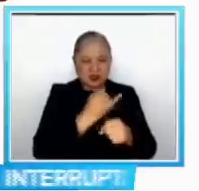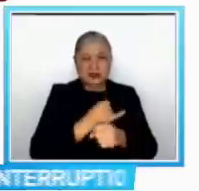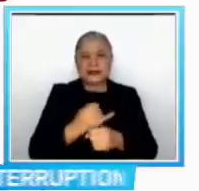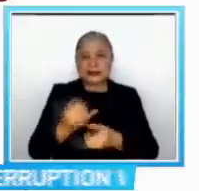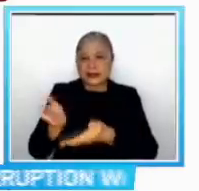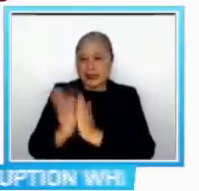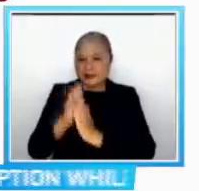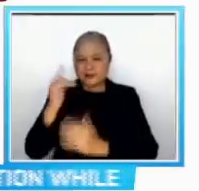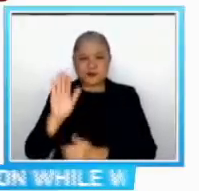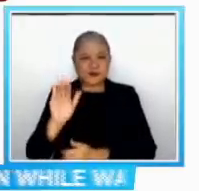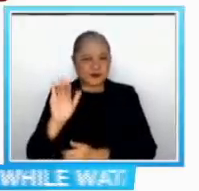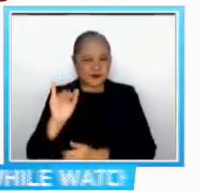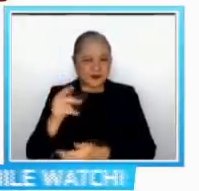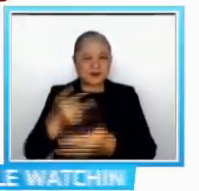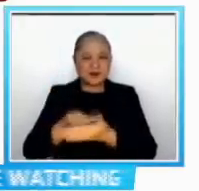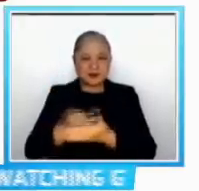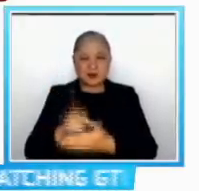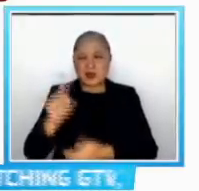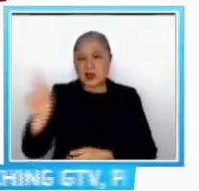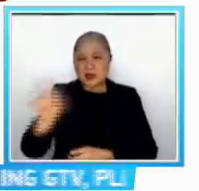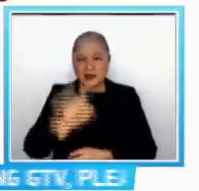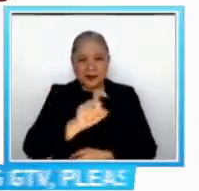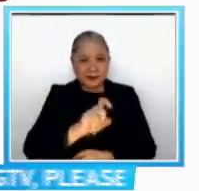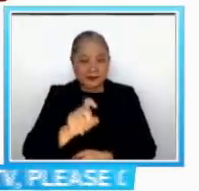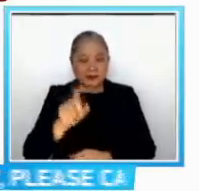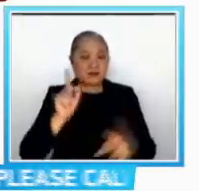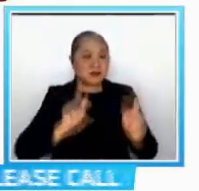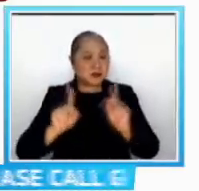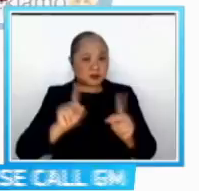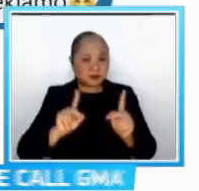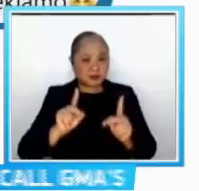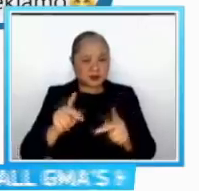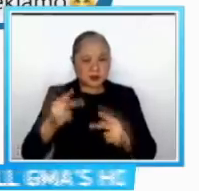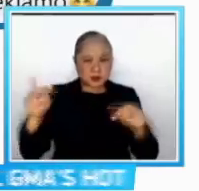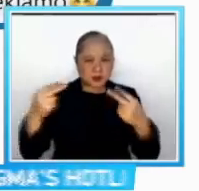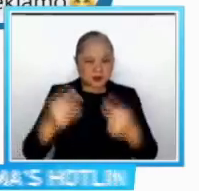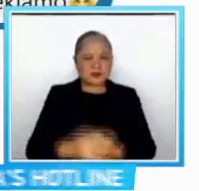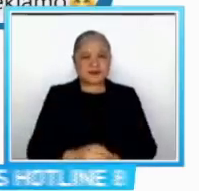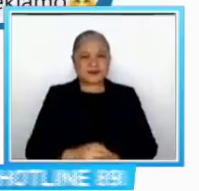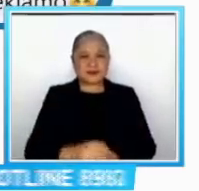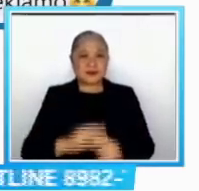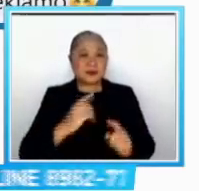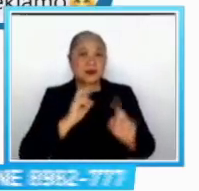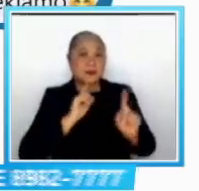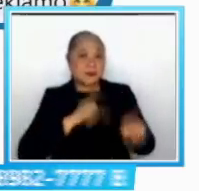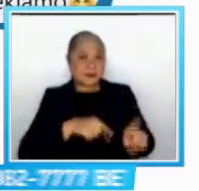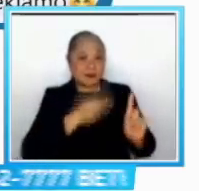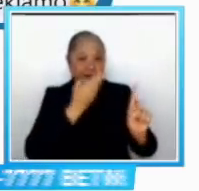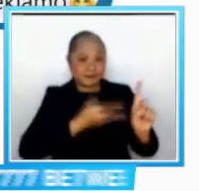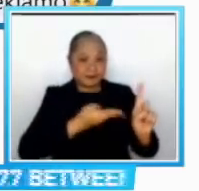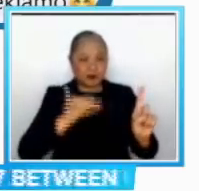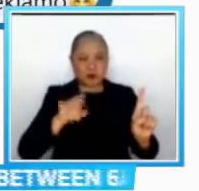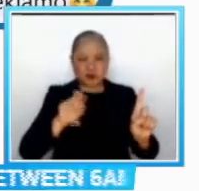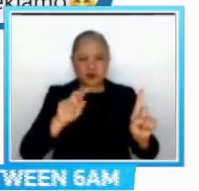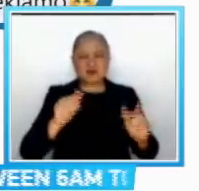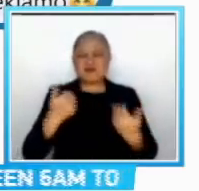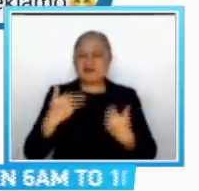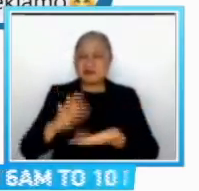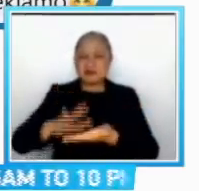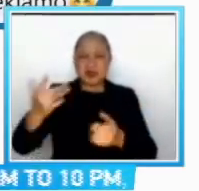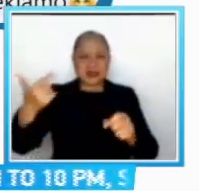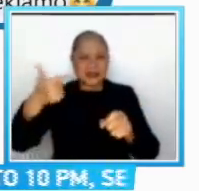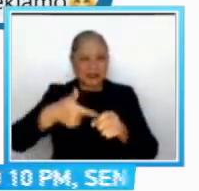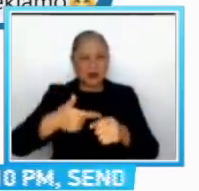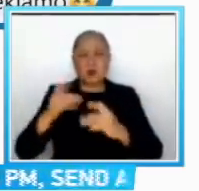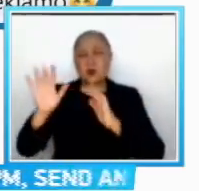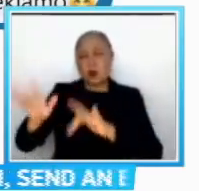Tinanong namin tungkol dito ang mga mano noon Sabi ni Jonah de la Cruz, mahal daw kasi ang gasolina ngayon at kawawa ang mga